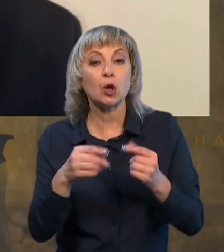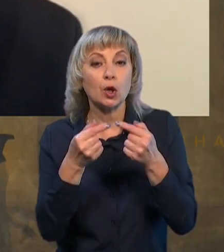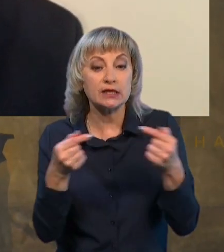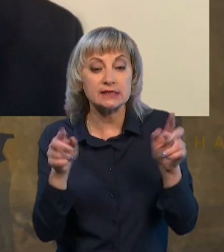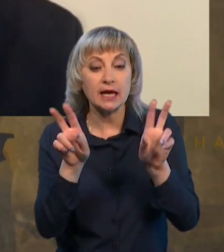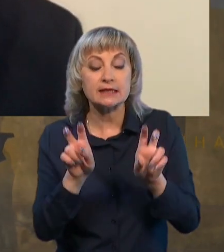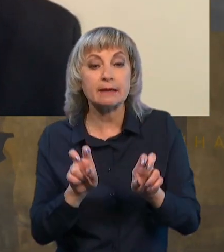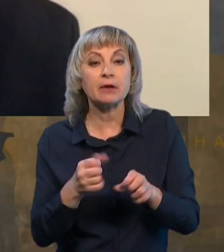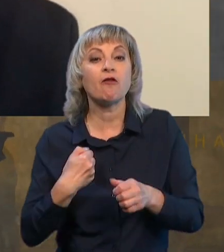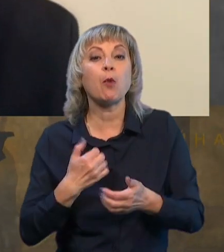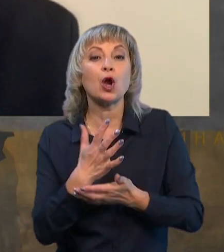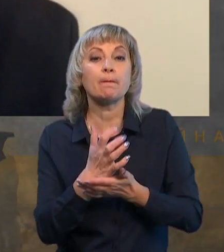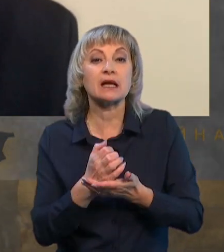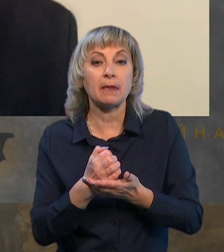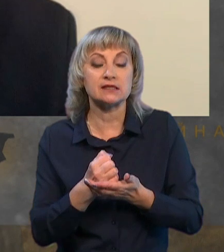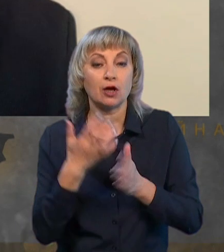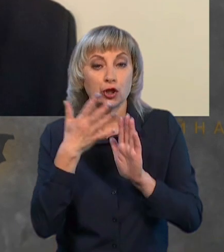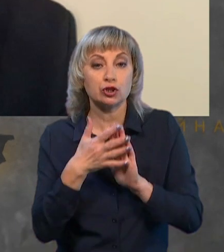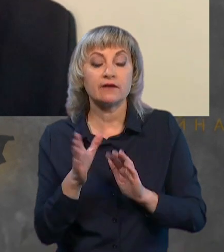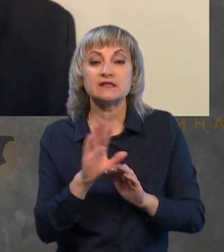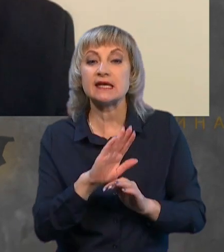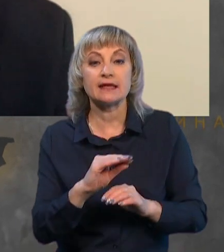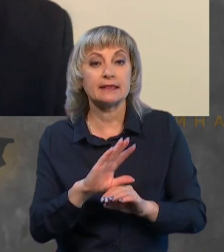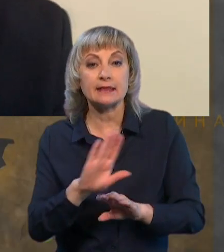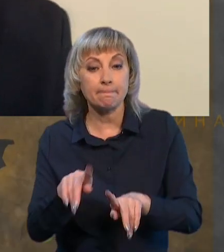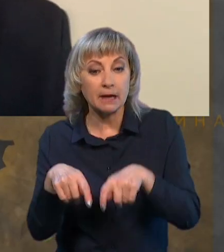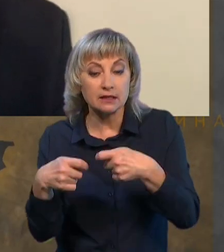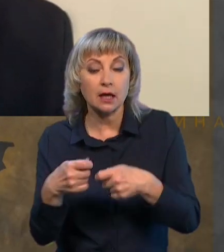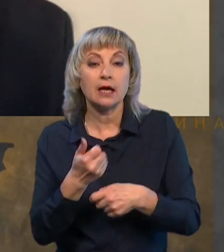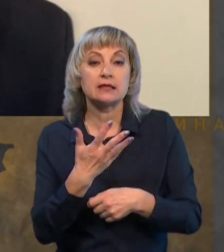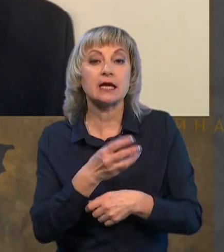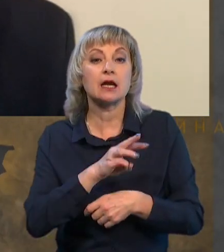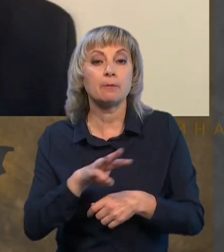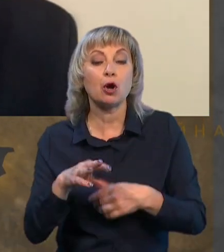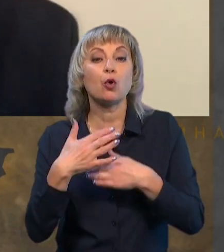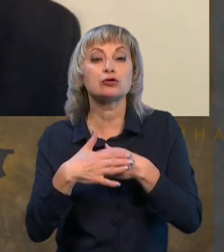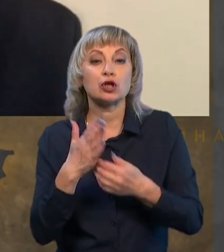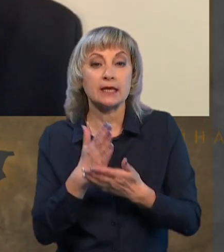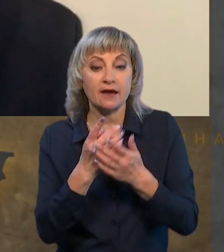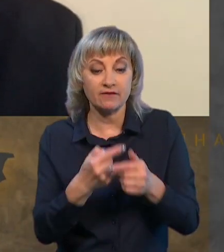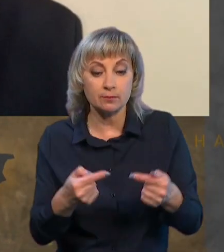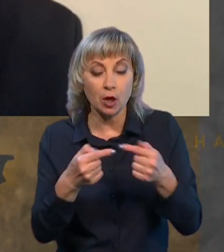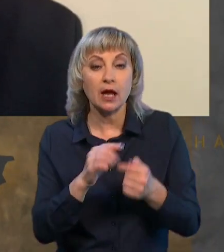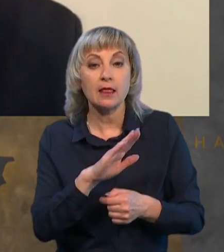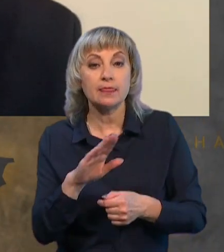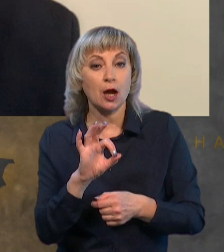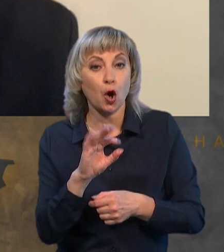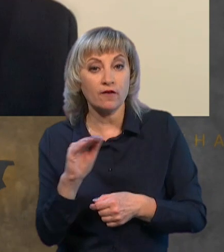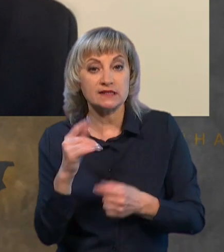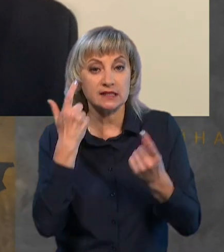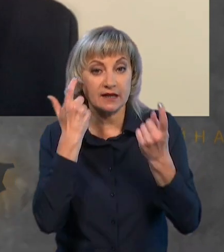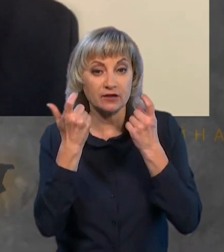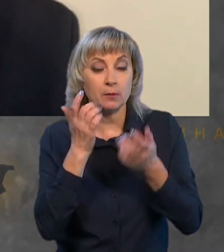типів боєприпасів. Зрозуміло, що вони всі не передадуть, але декілька мільйонів вже є, відповідно, неофіційної інформації, що вже